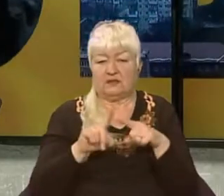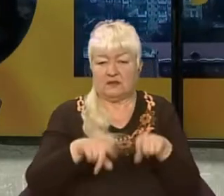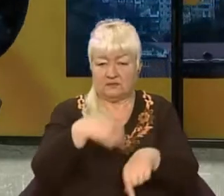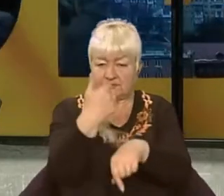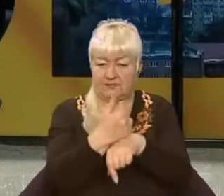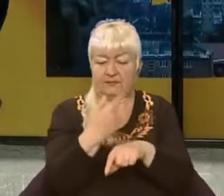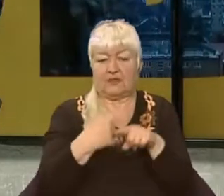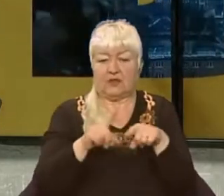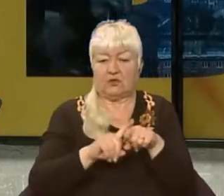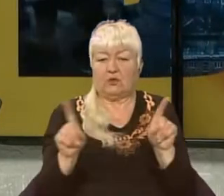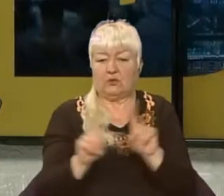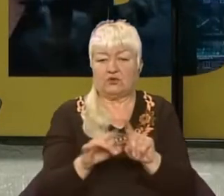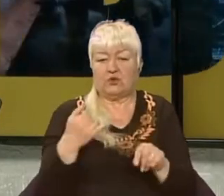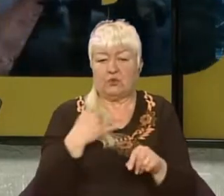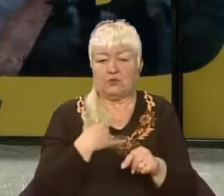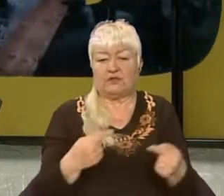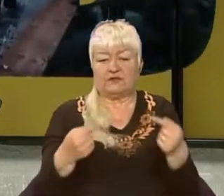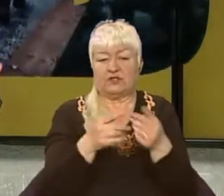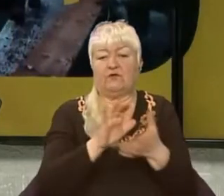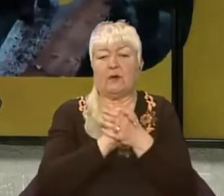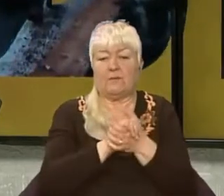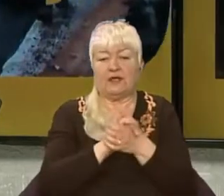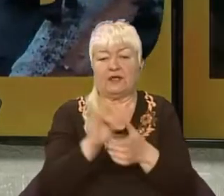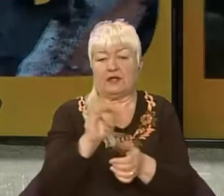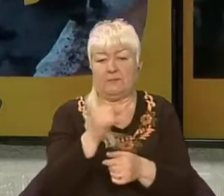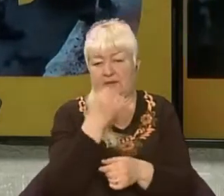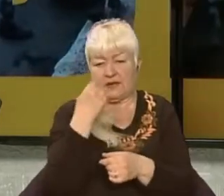хребе того, щоб у нас встановився мир і перемога. перегляд!